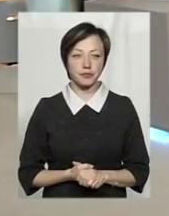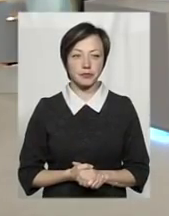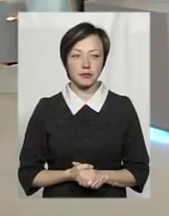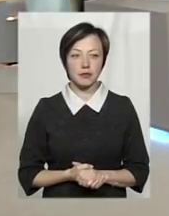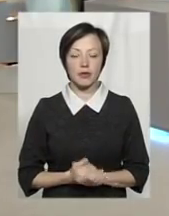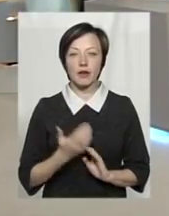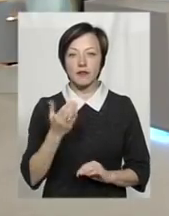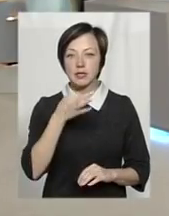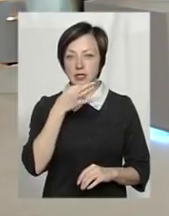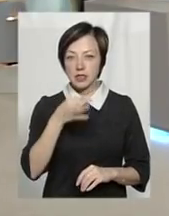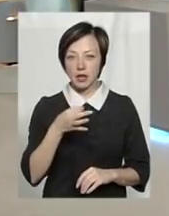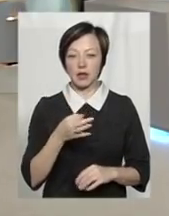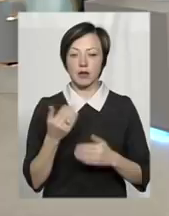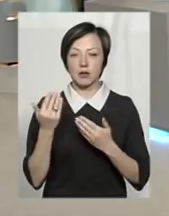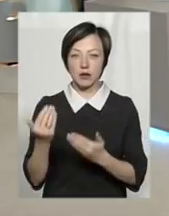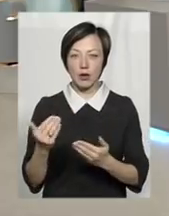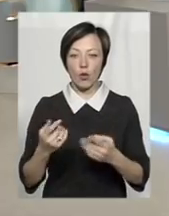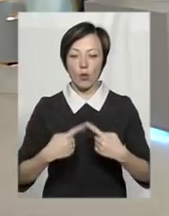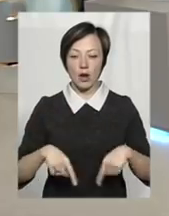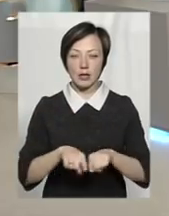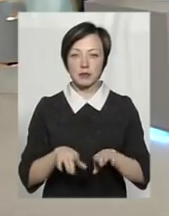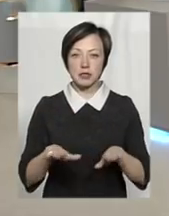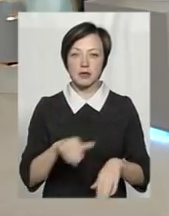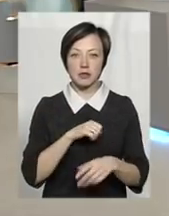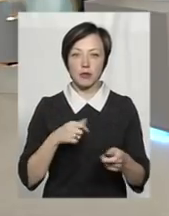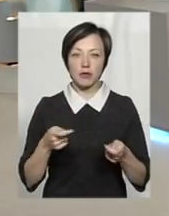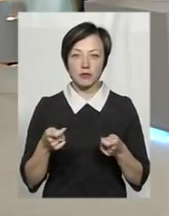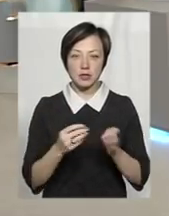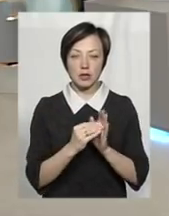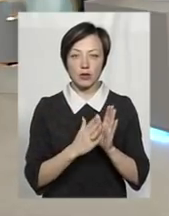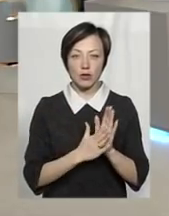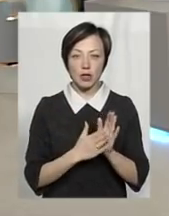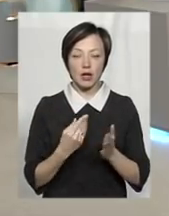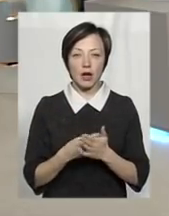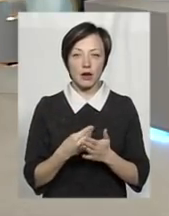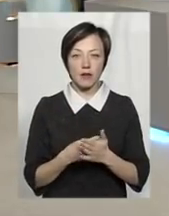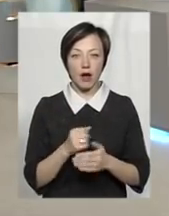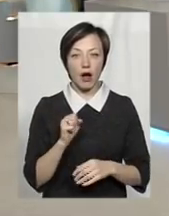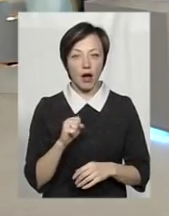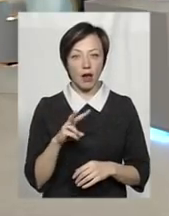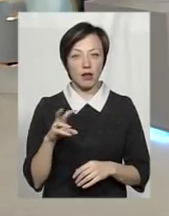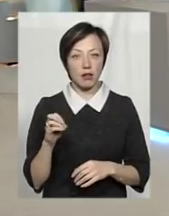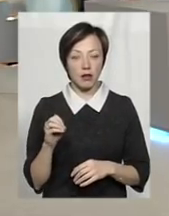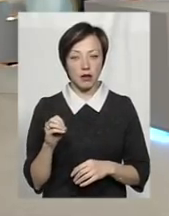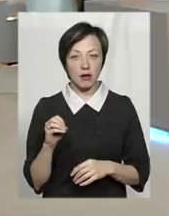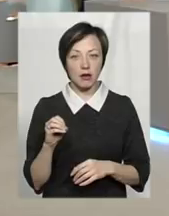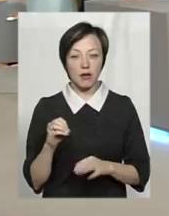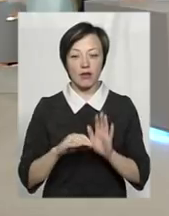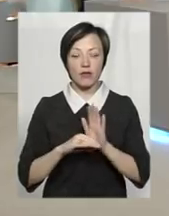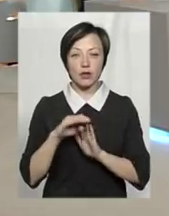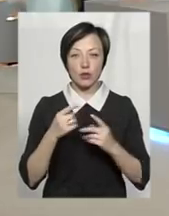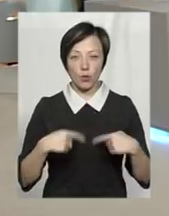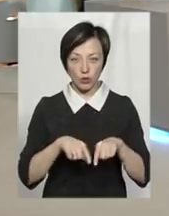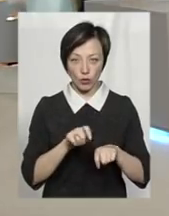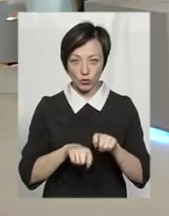Ви сказали, що це вже на органі місцевого самоврядування встановлюються тарифи, а вищі органи якісь